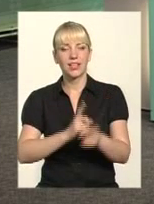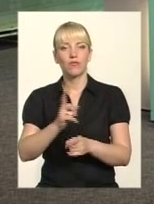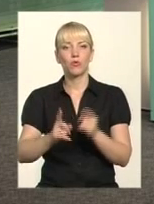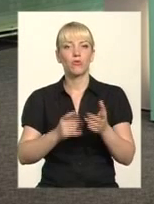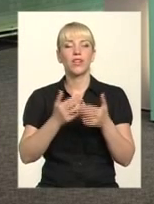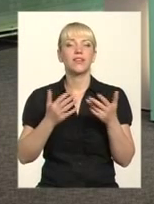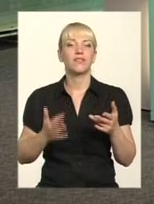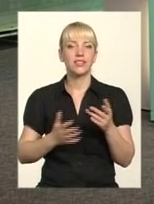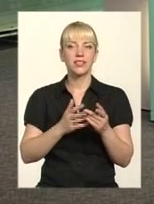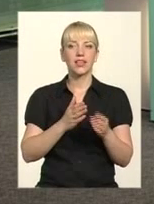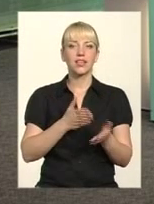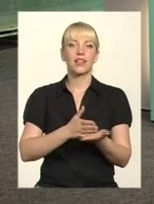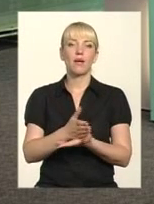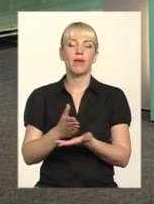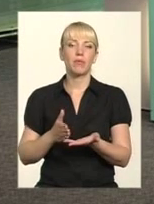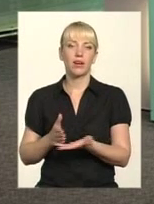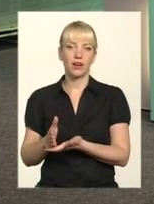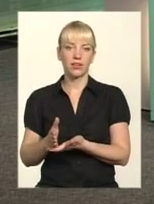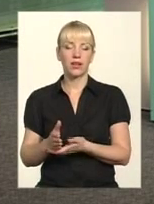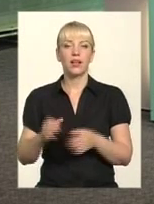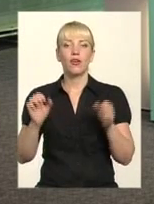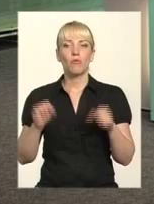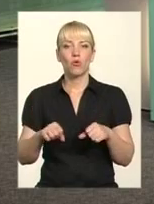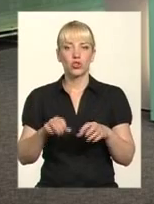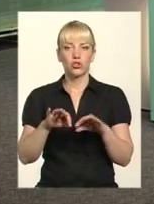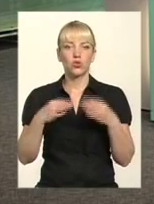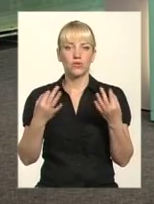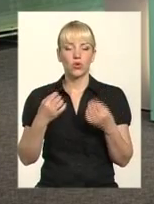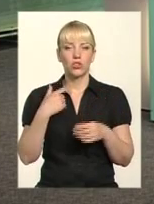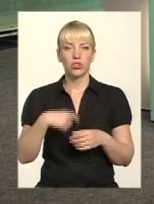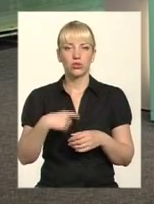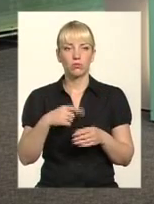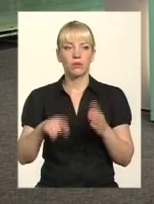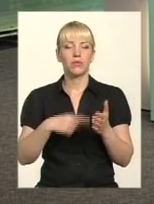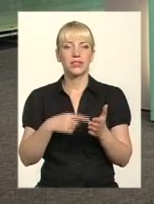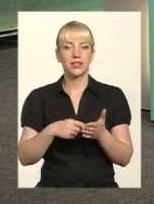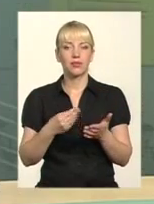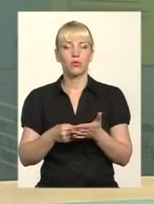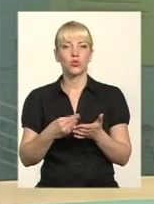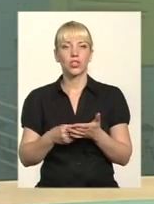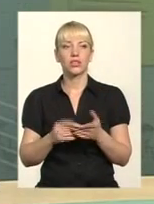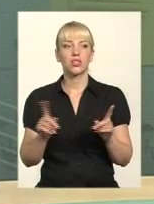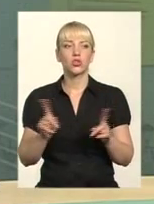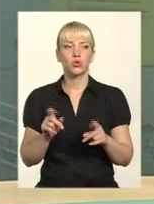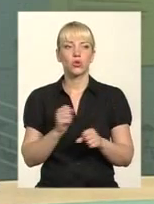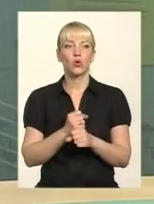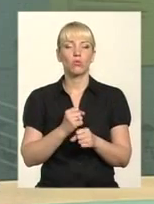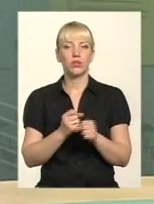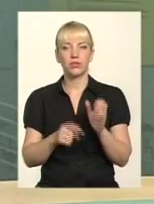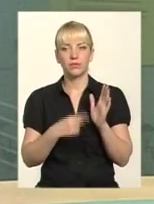напрямках, може дозволити собі міський бюджет? І що робить?